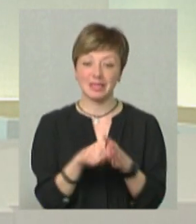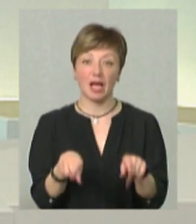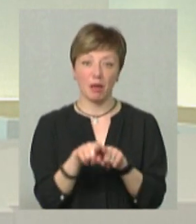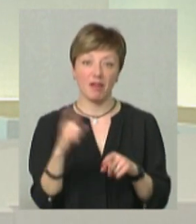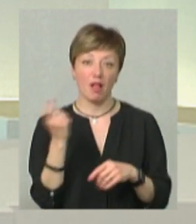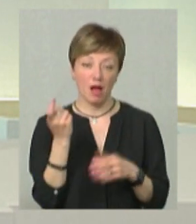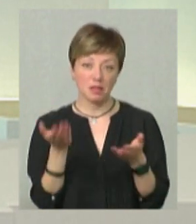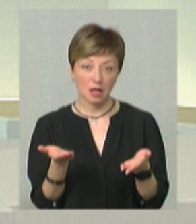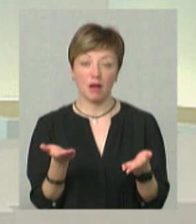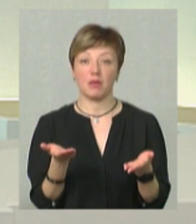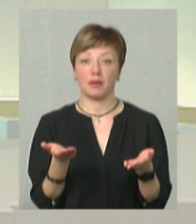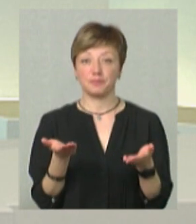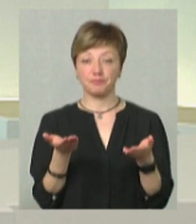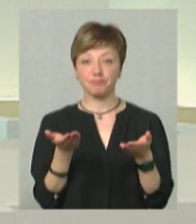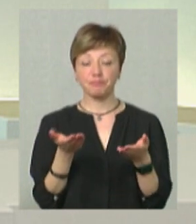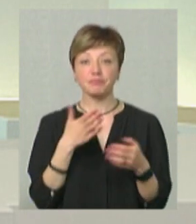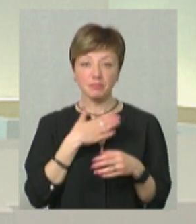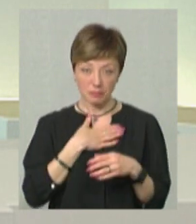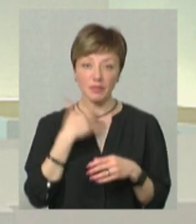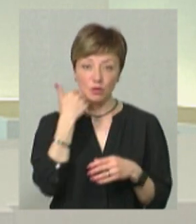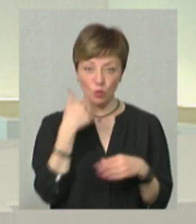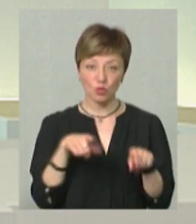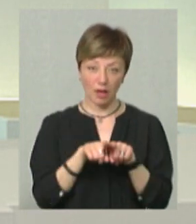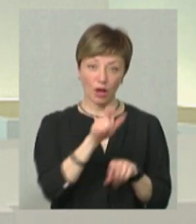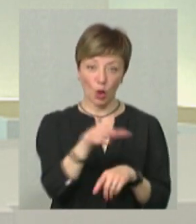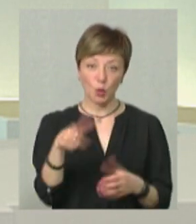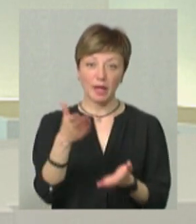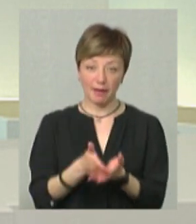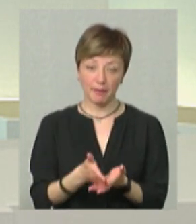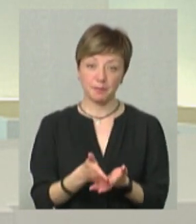власниками. Нам соромно, що є такі люди.